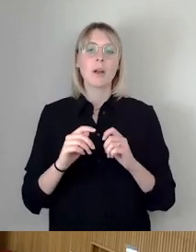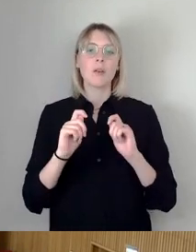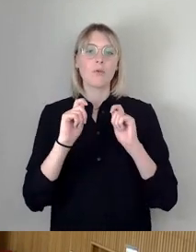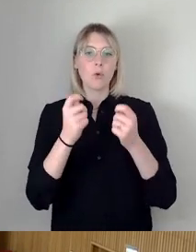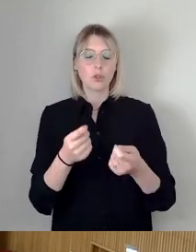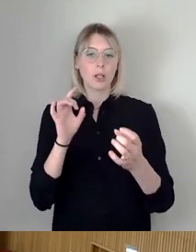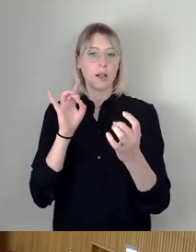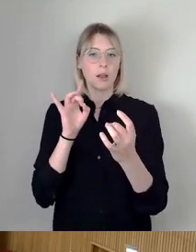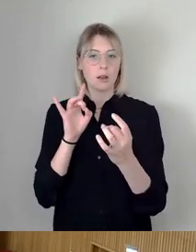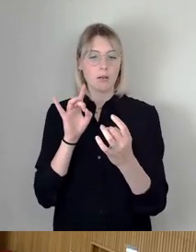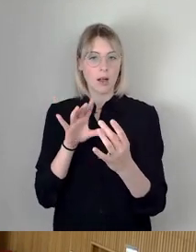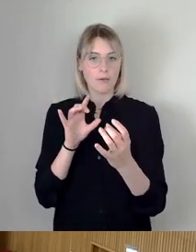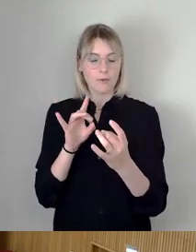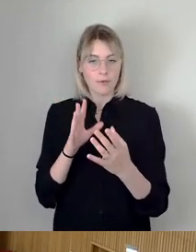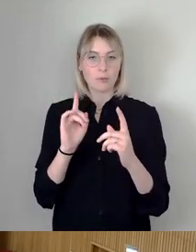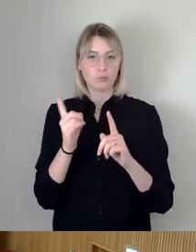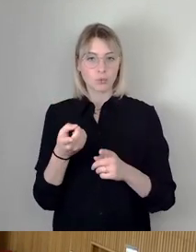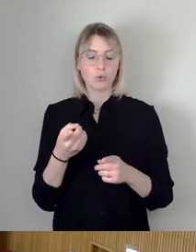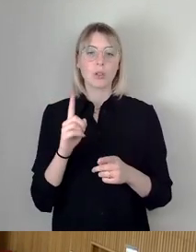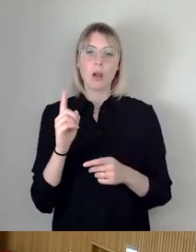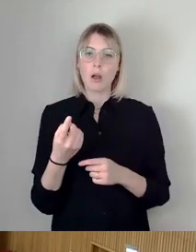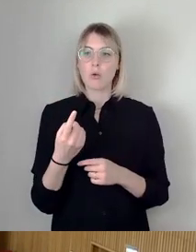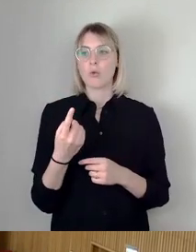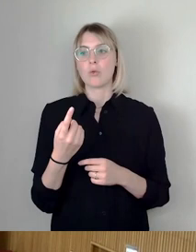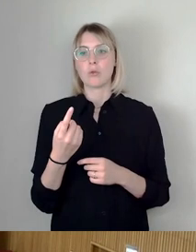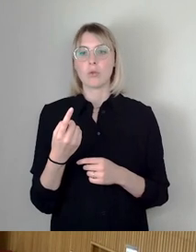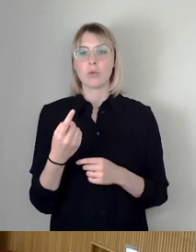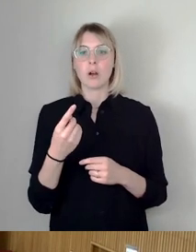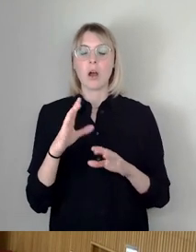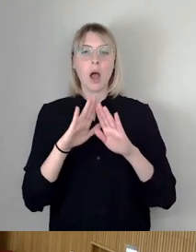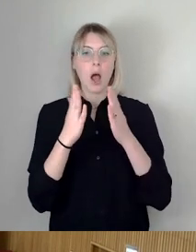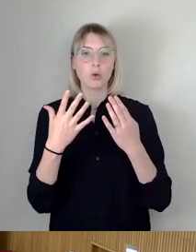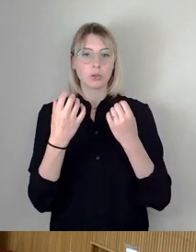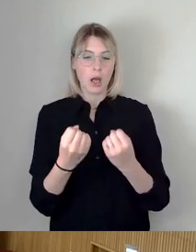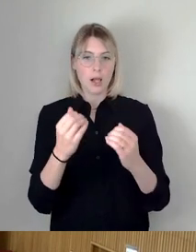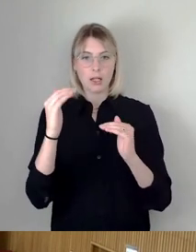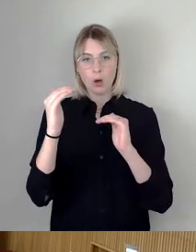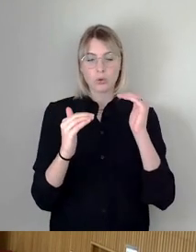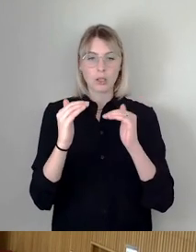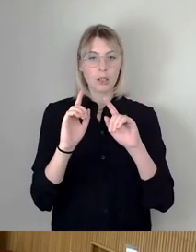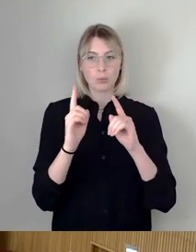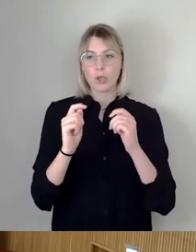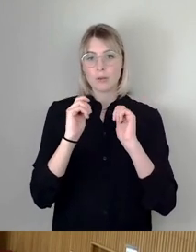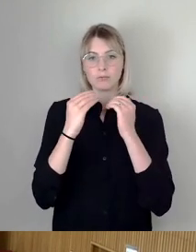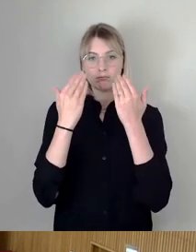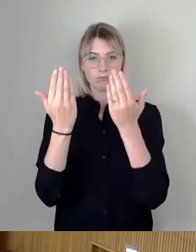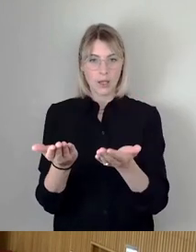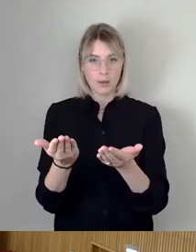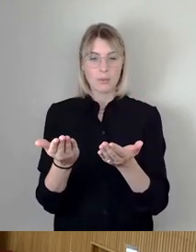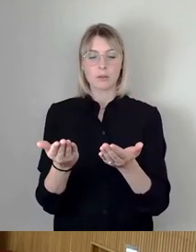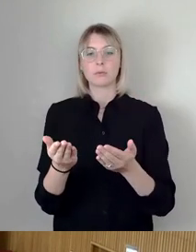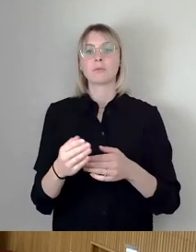auch einen genehmigungsfähigen und aussichtlichen Haushalt Ihnen vorlegen können. Und daran arbeiten wir und werden das